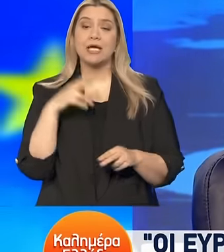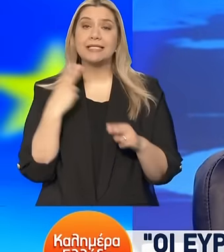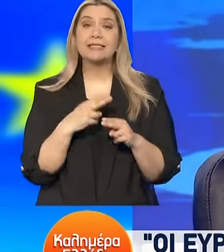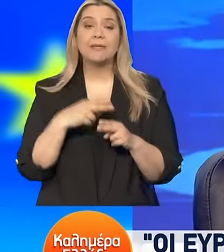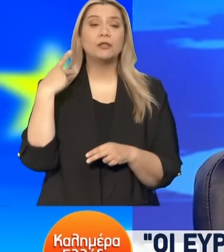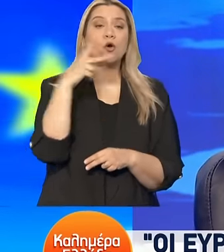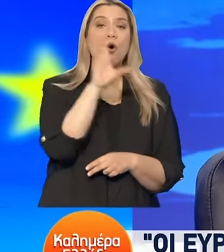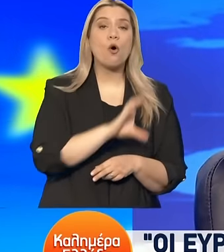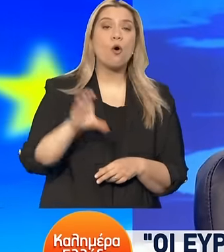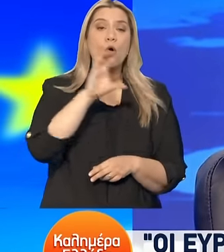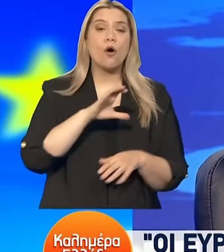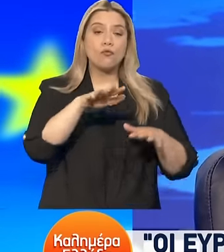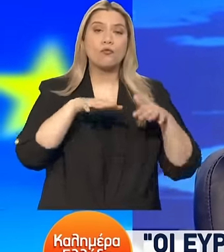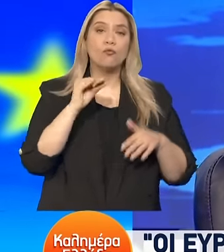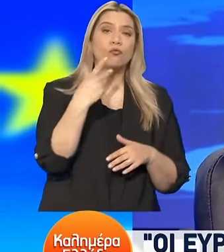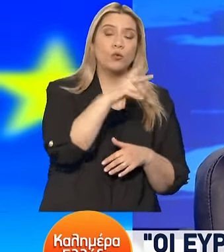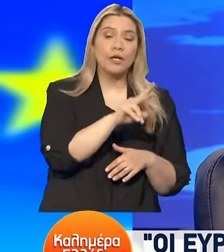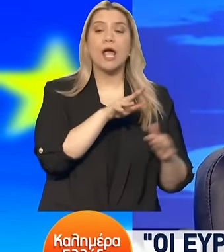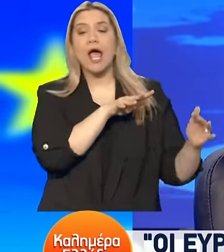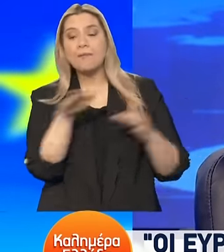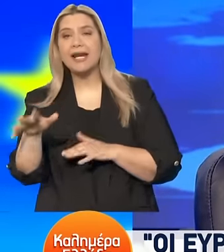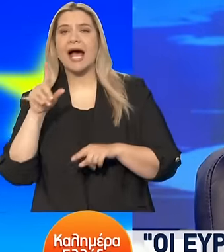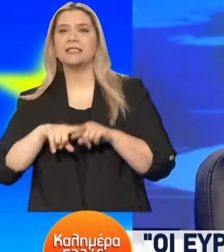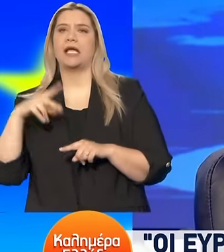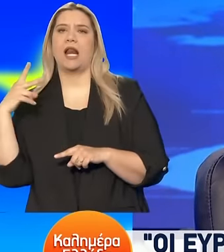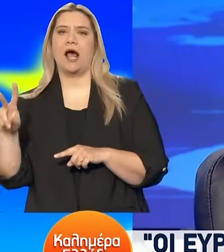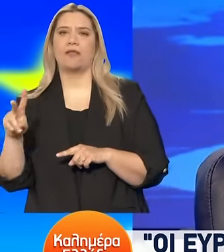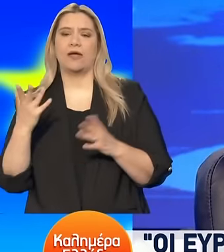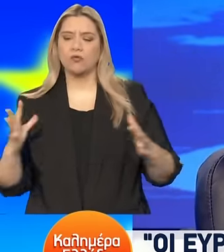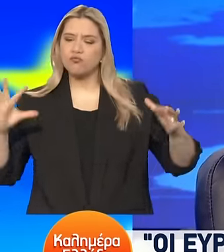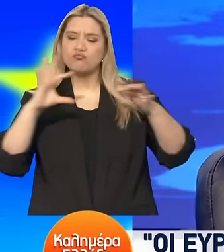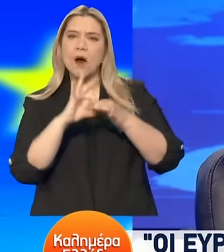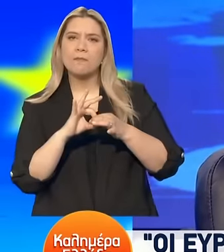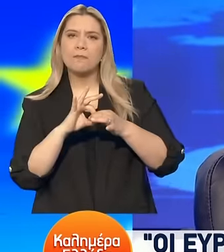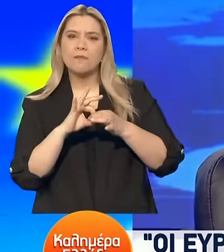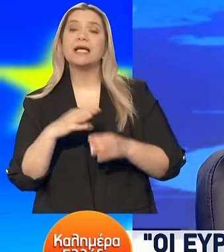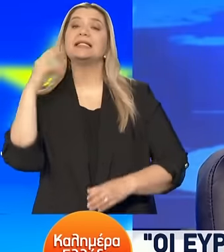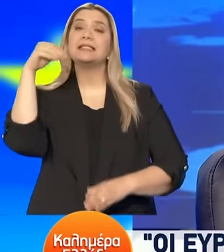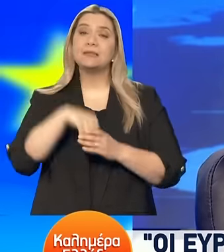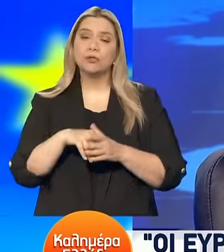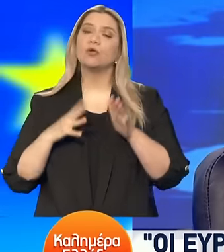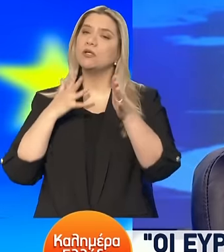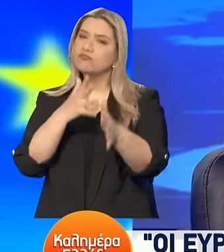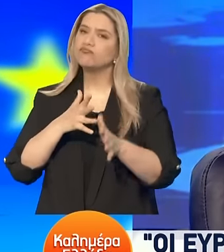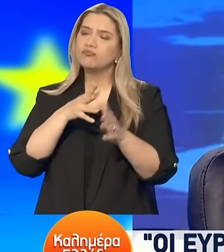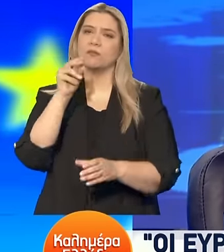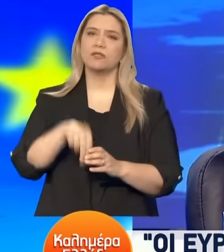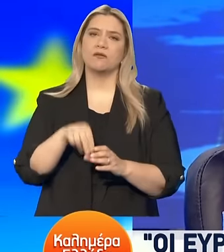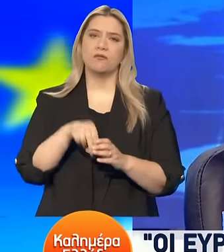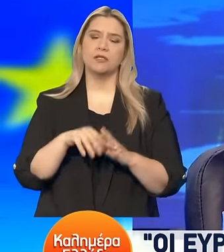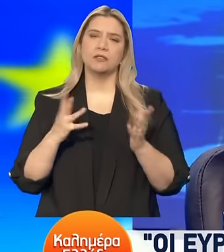καθημερινότητα, έχει μεγάλη σημασία να υπάρχει όσο το δυνατόν μεγαλύτερη συμμετοχή. Σε μια κάλπη, οποία όμως δυστυχώς δεν